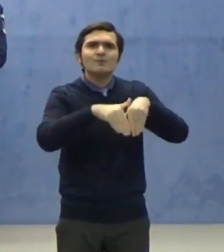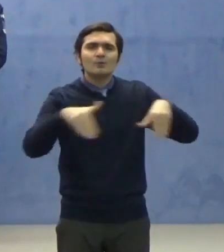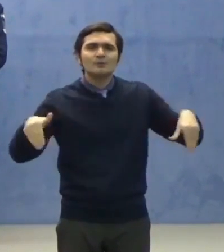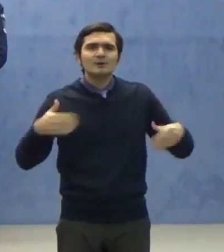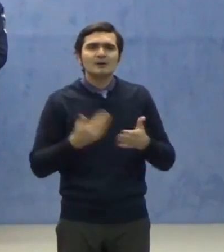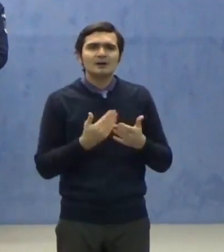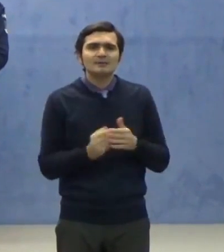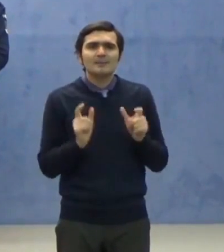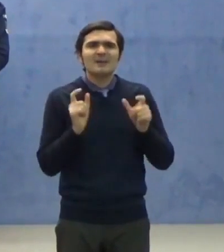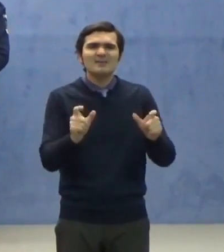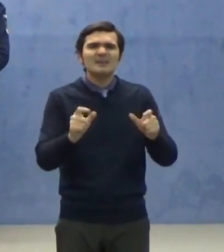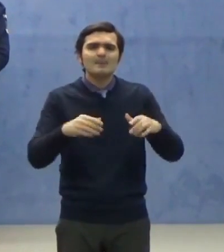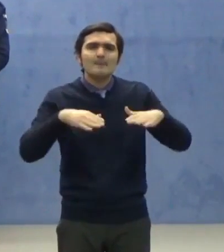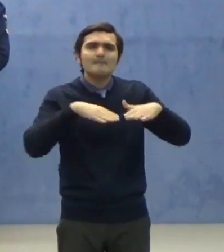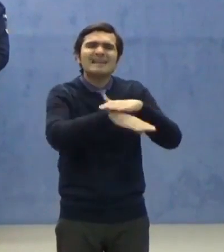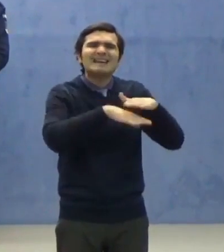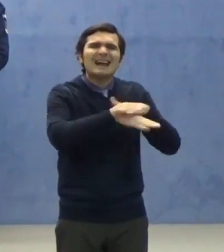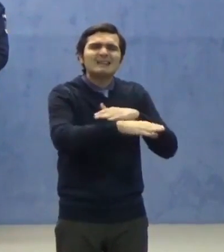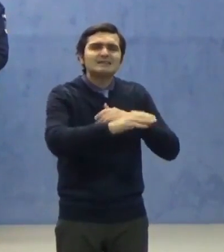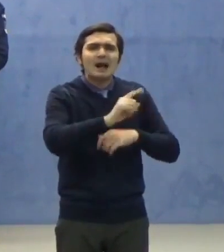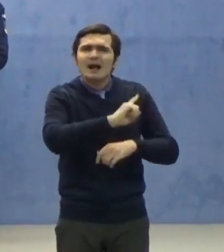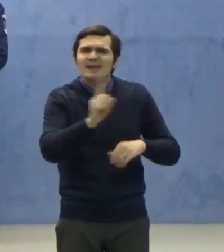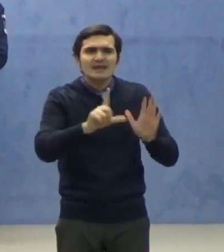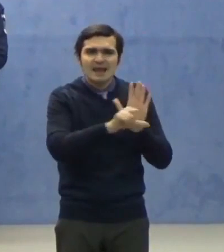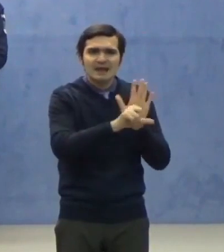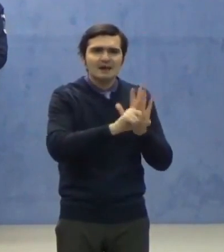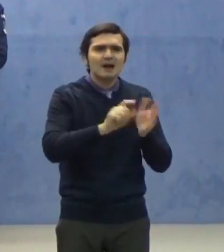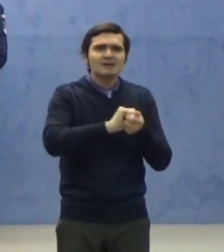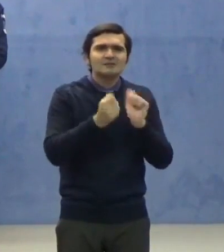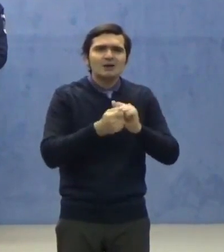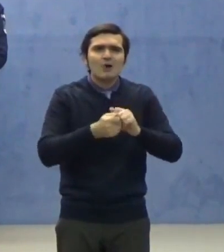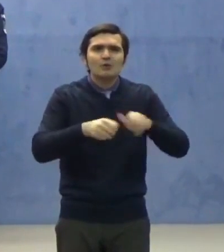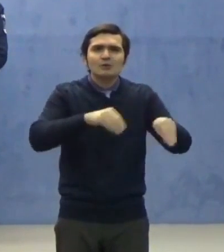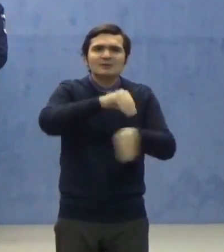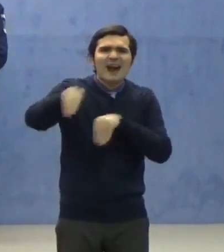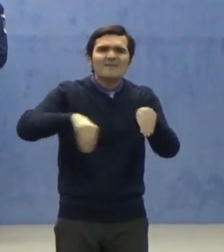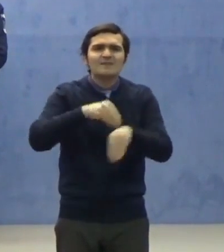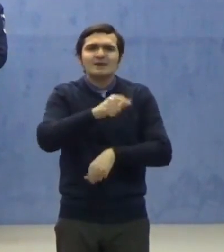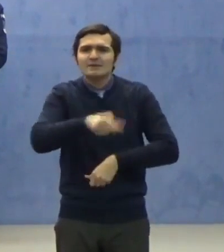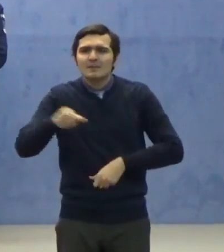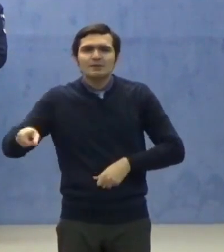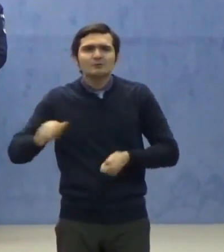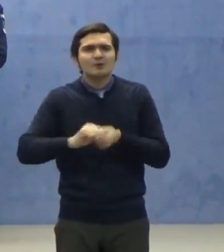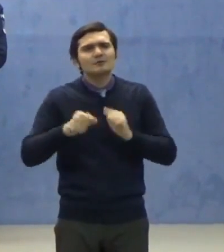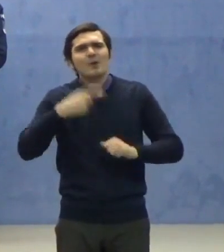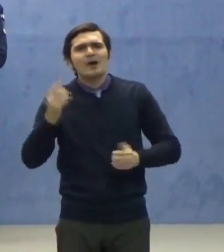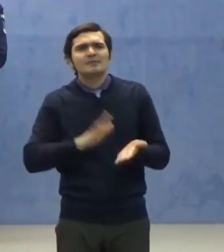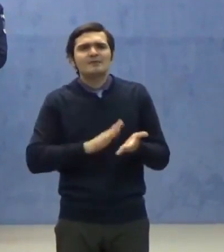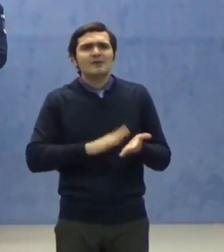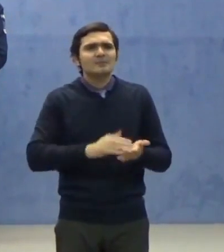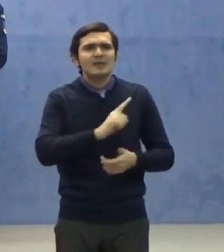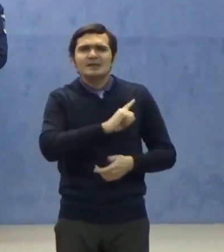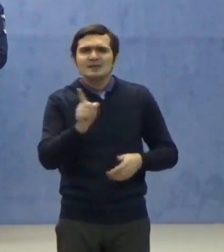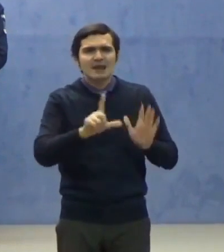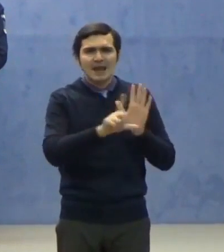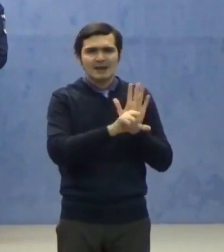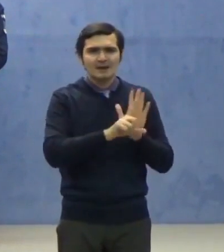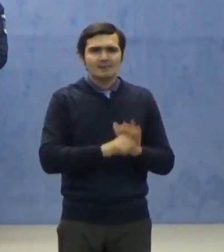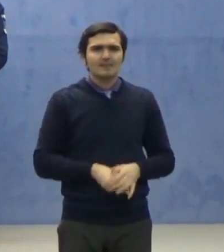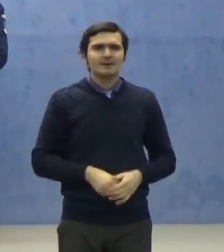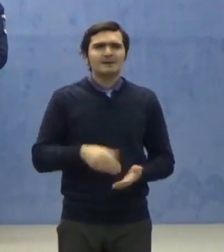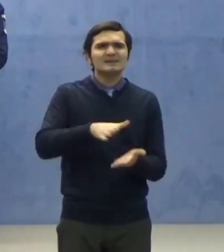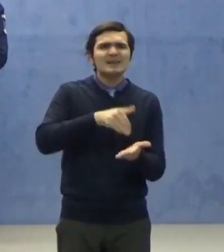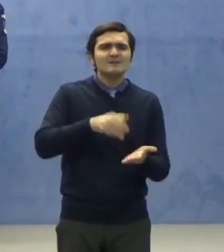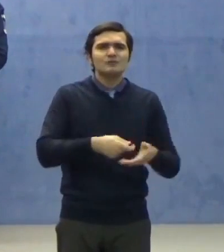prevenirea migrației ilegale, contrabandei, traficului de persoane și a celorlalte acte ilicite. Serviciile publice